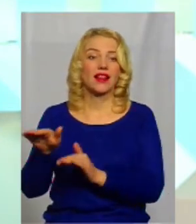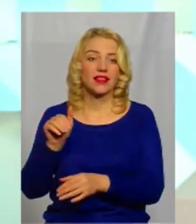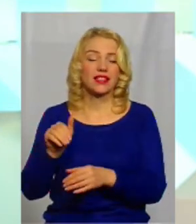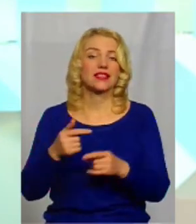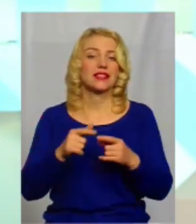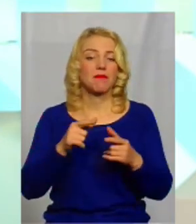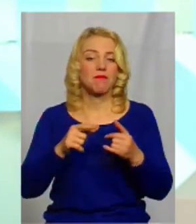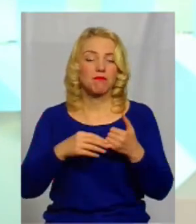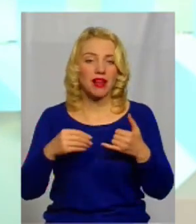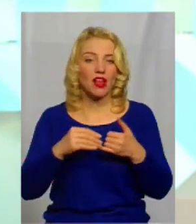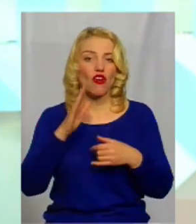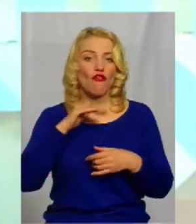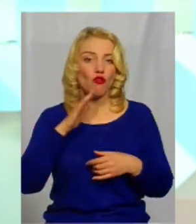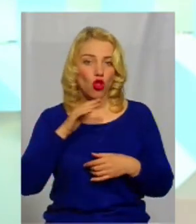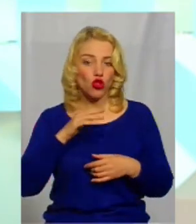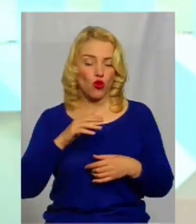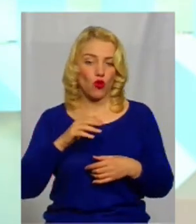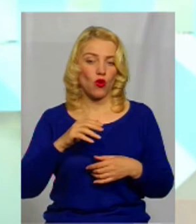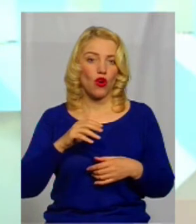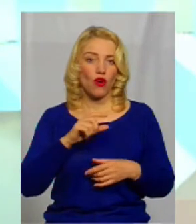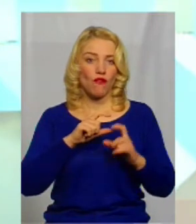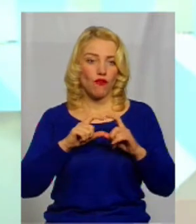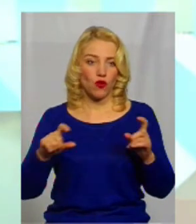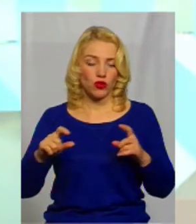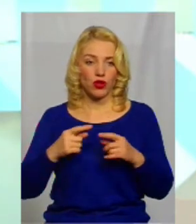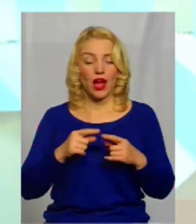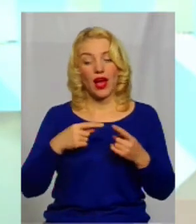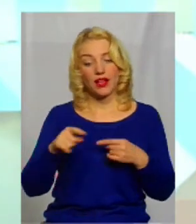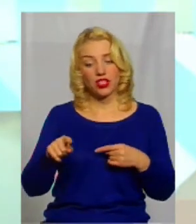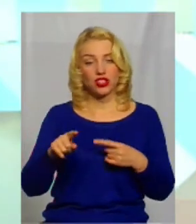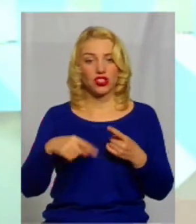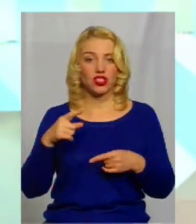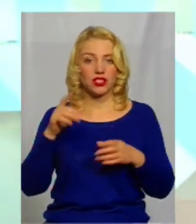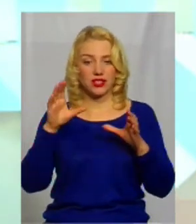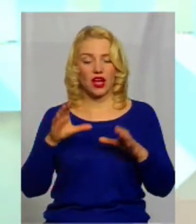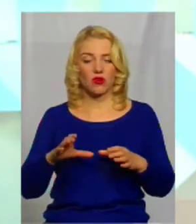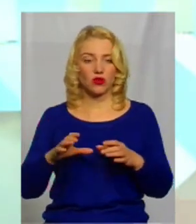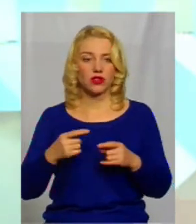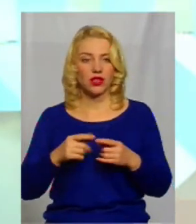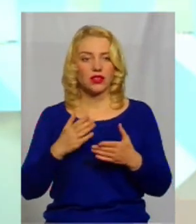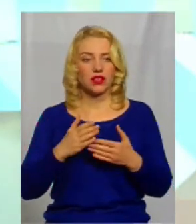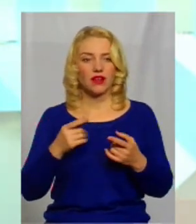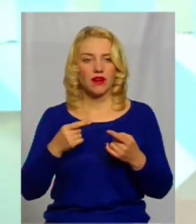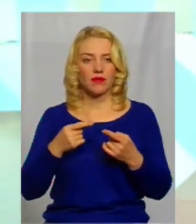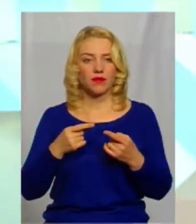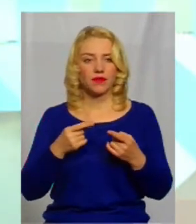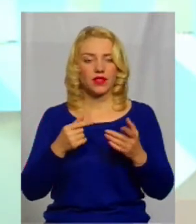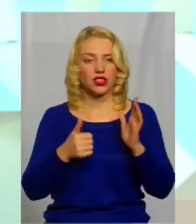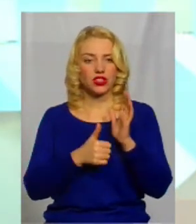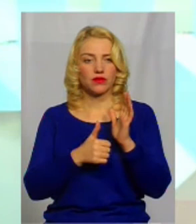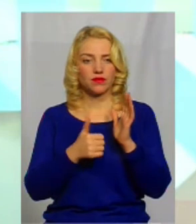водного фонду. Інші ставки через закон про акукультуру знаходиться в оренді теж інші ставки. Це